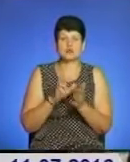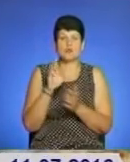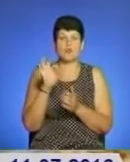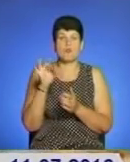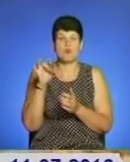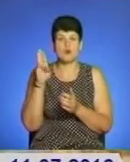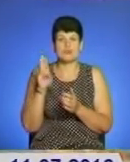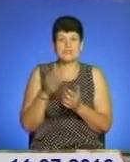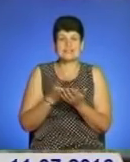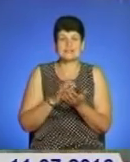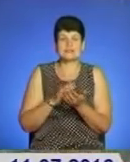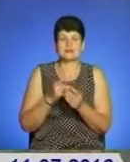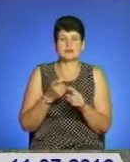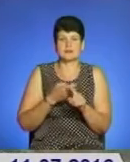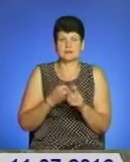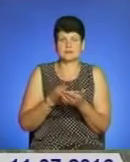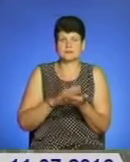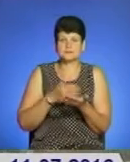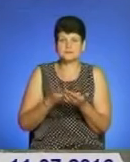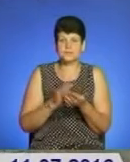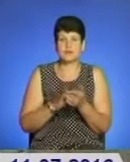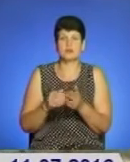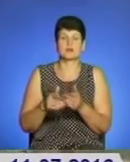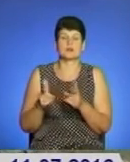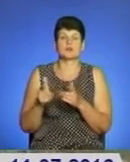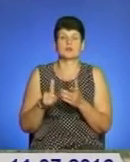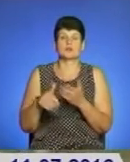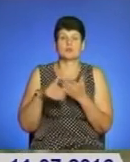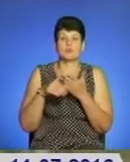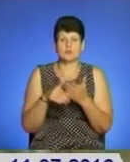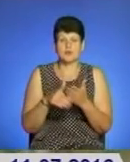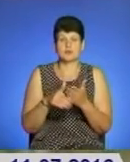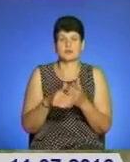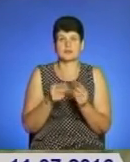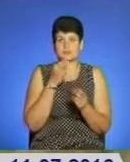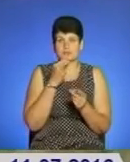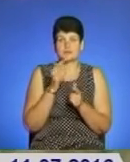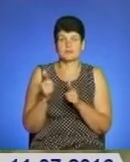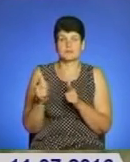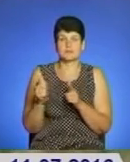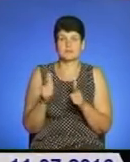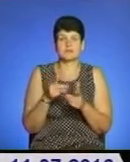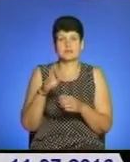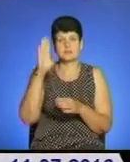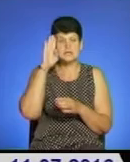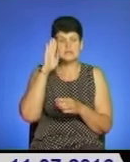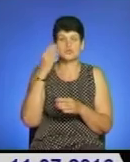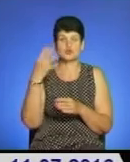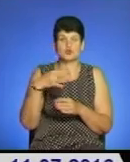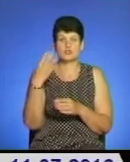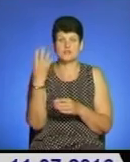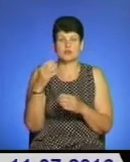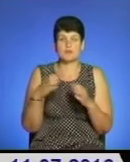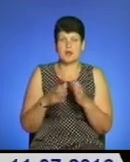смажена картопля. Готувати страви волонтерам допомагали бійці 44-ї бригади. Зведений батальйон міліції надав